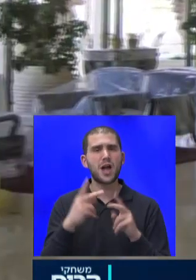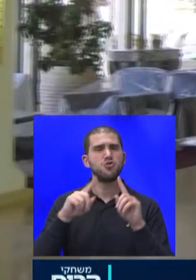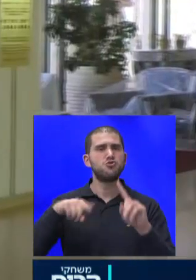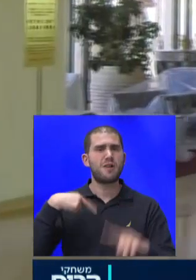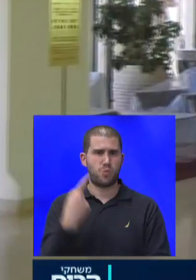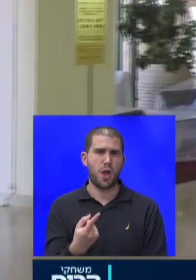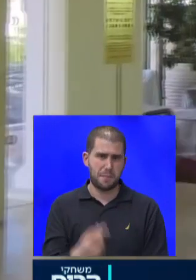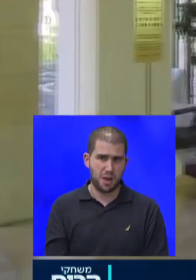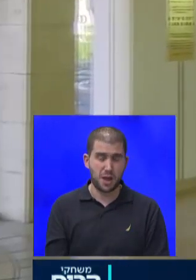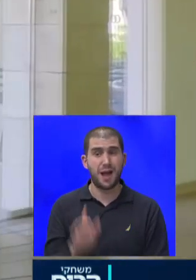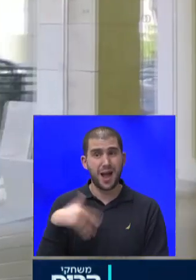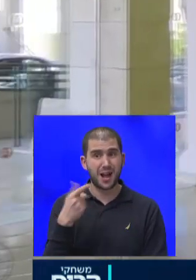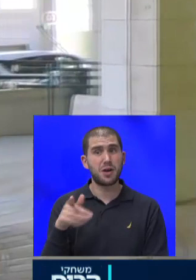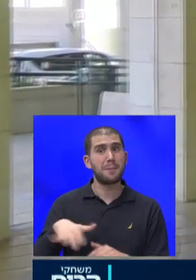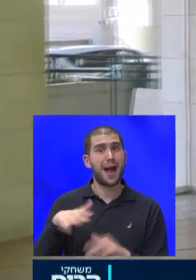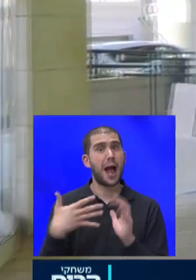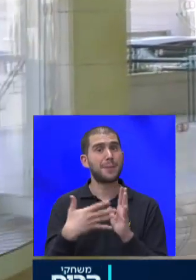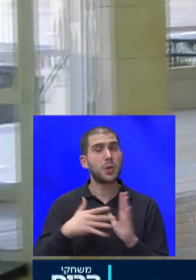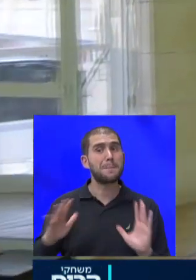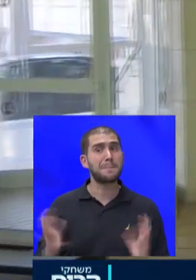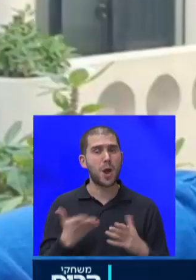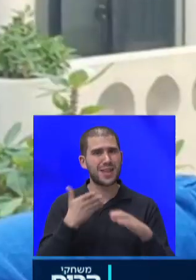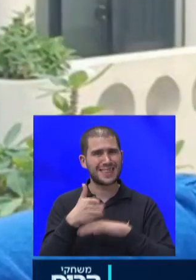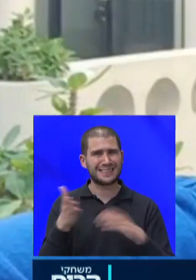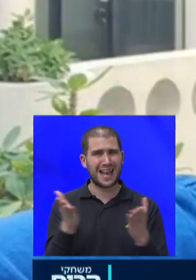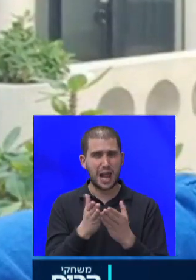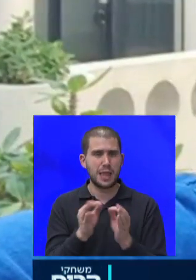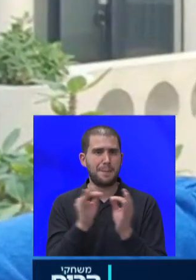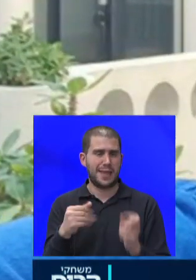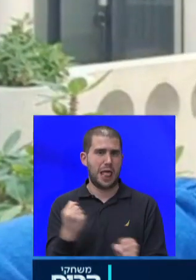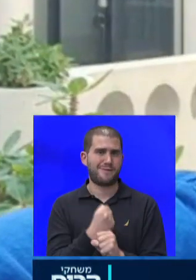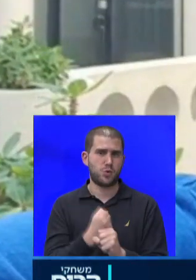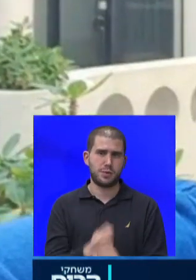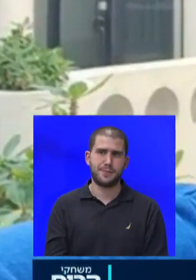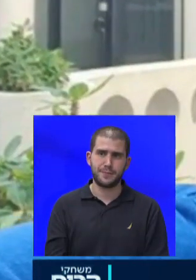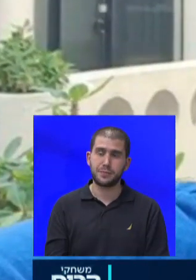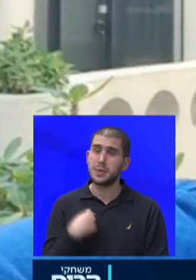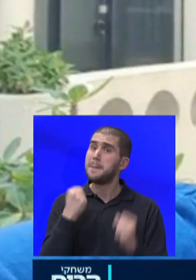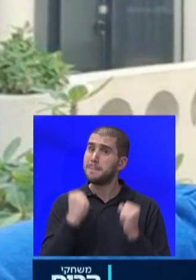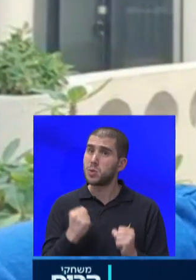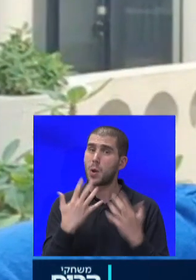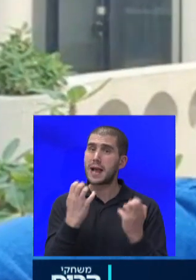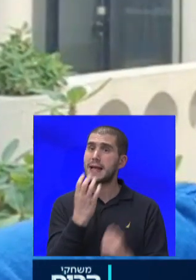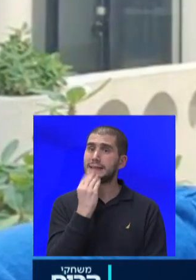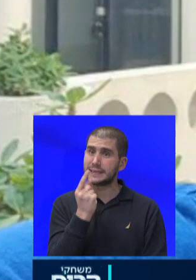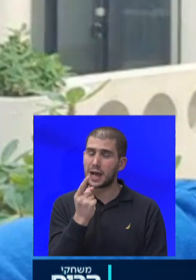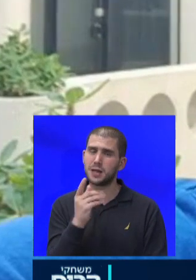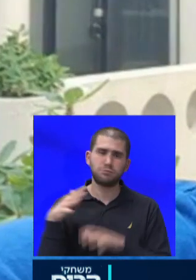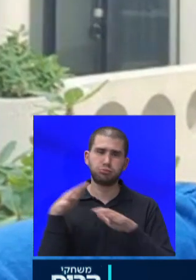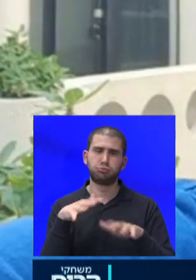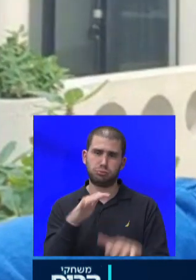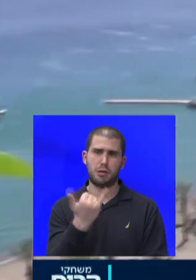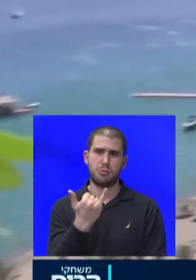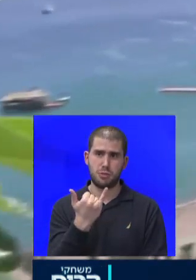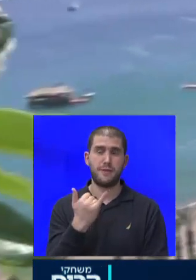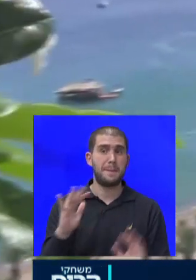שמערך הבדיקות המהירות בכניסה לאלת יתחיל לעבוד. אין לי ספק שהקהל הישראלי יצביע ברגליים, ומהר מאוד המלונות